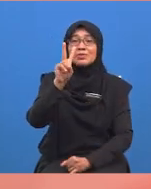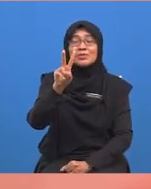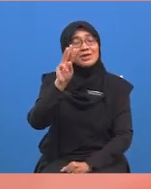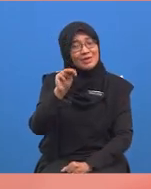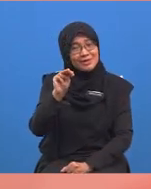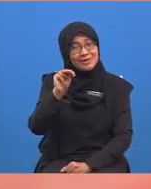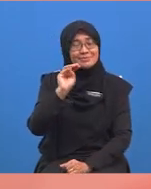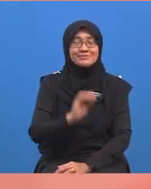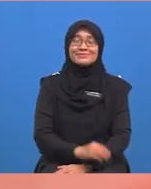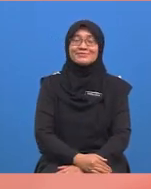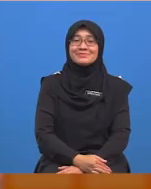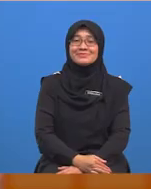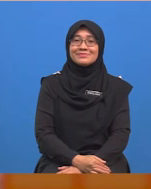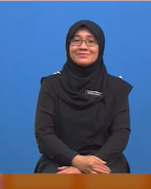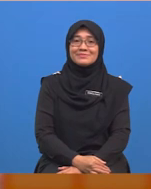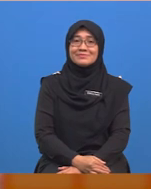milimeter.